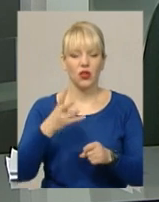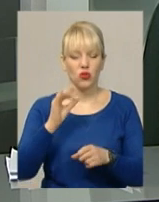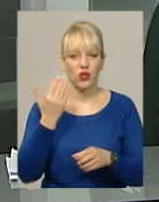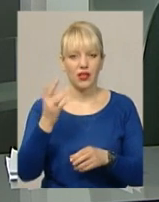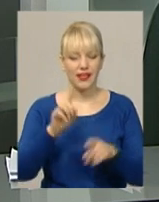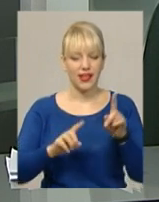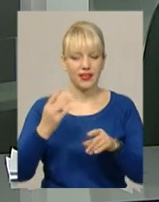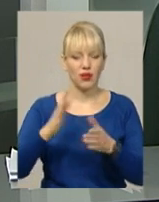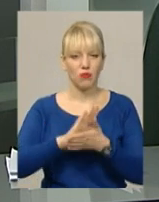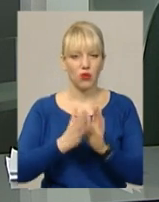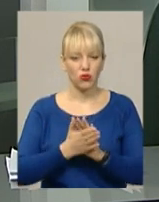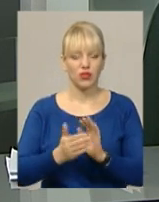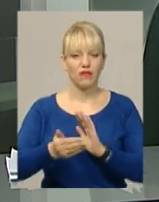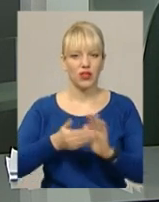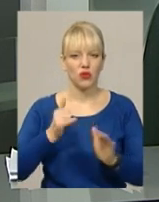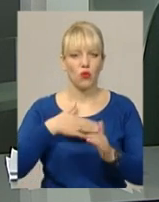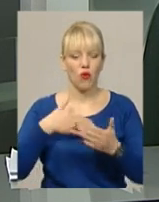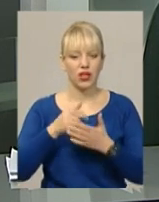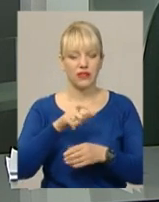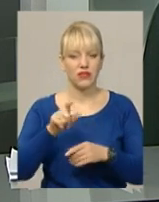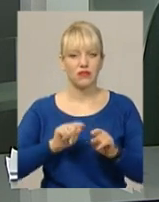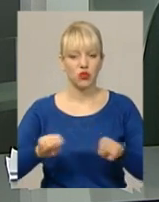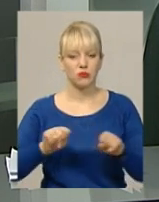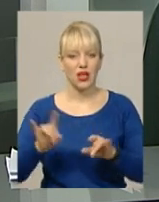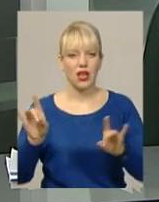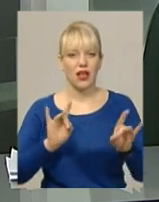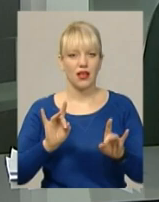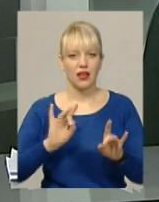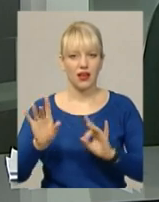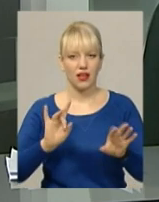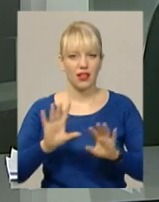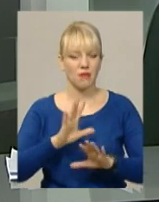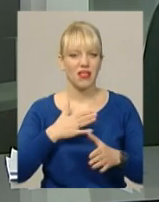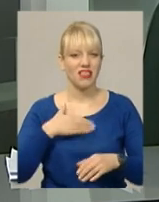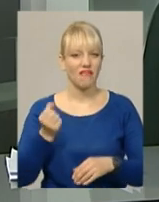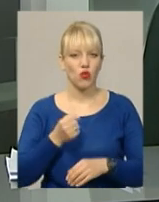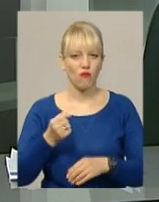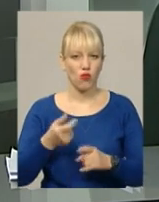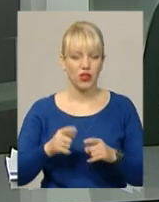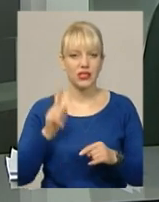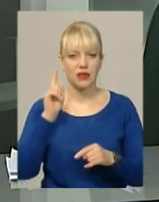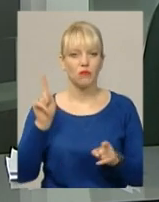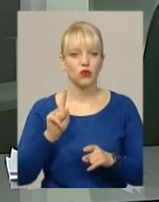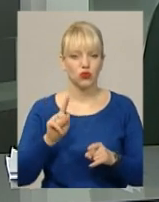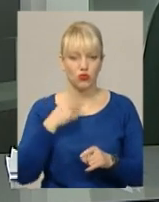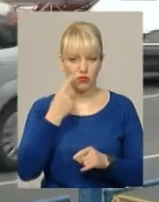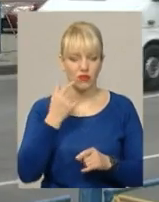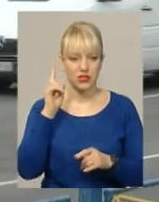положення викликали у громадських активістів та розповсюджувачів реклами невдоволення. Про що йдеться, знає Світлана Русіна.